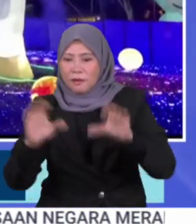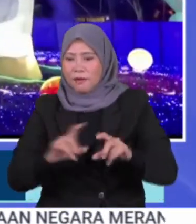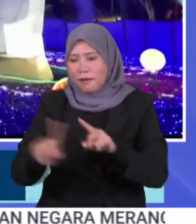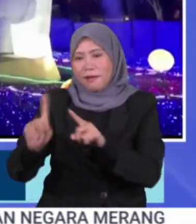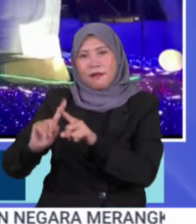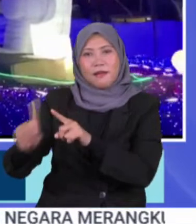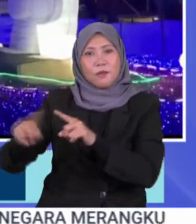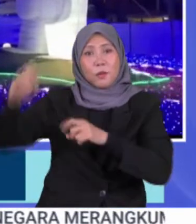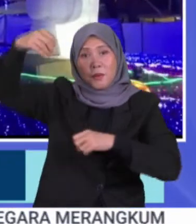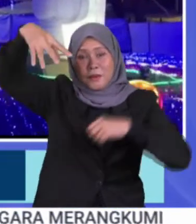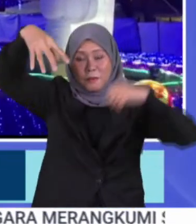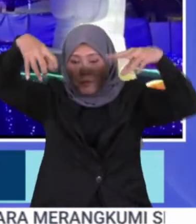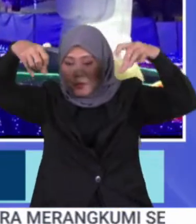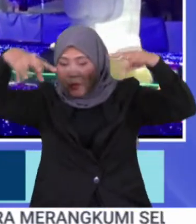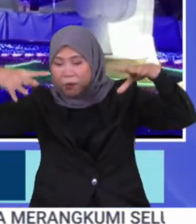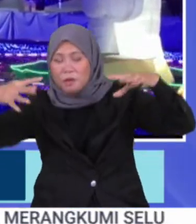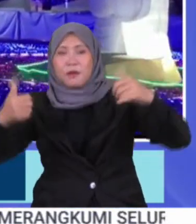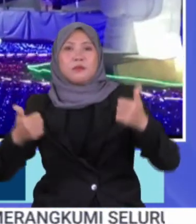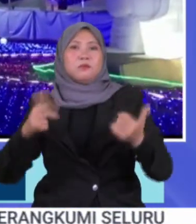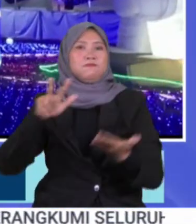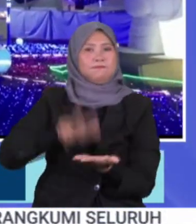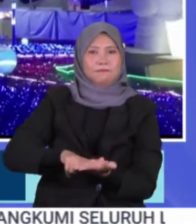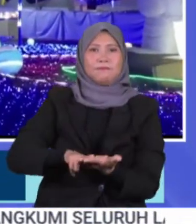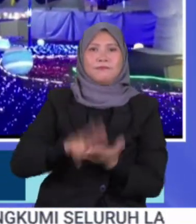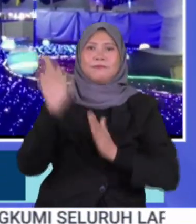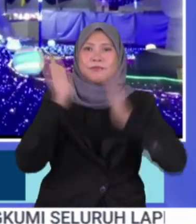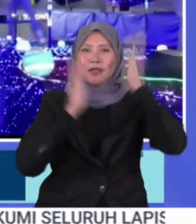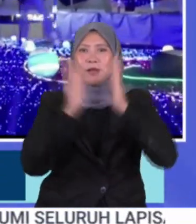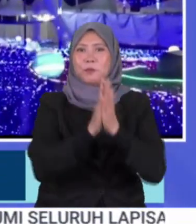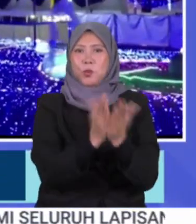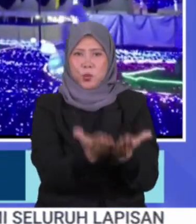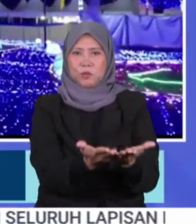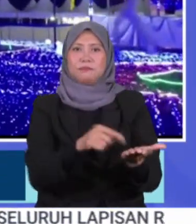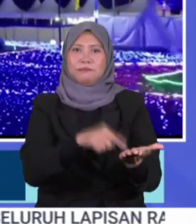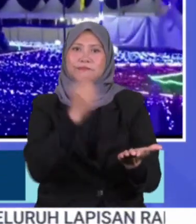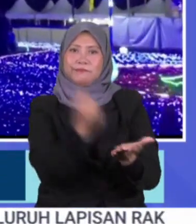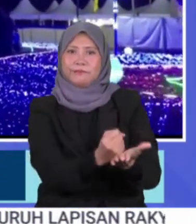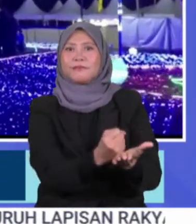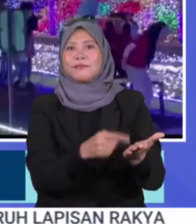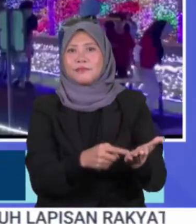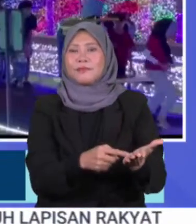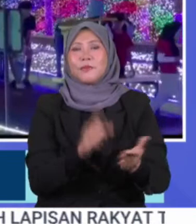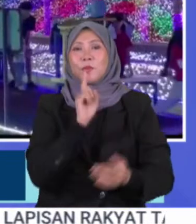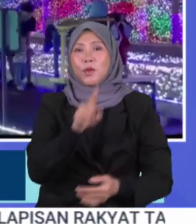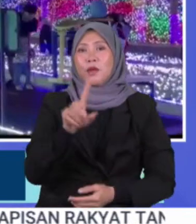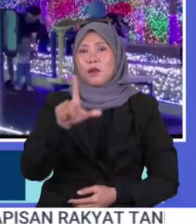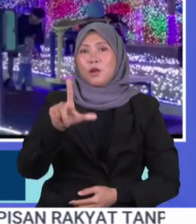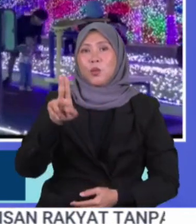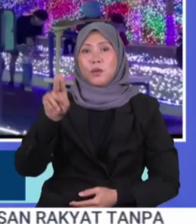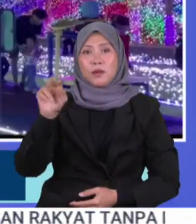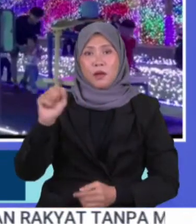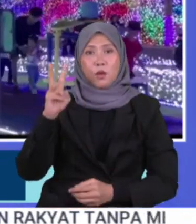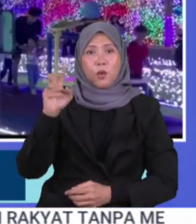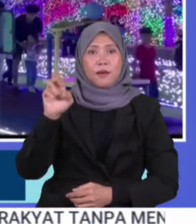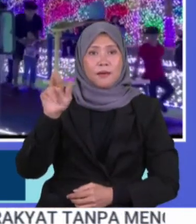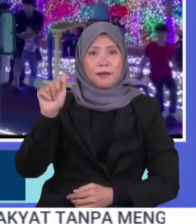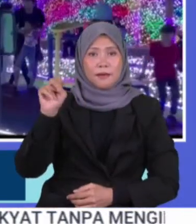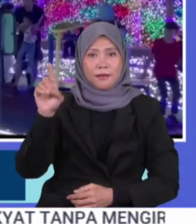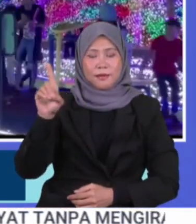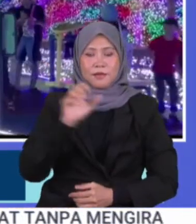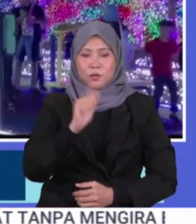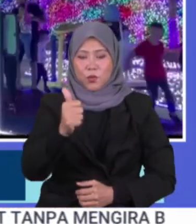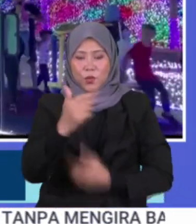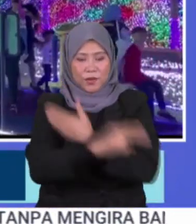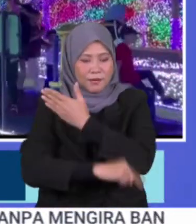pelbagai formasi lampu yang turut mendapat pengitaraan Malaysia Book of Records Luna Wonderland menjelajah 10 negeri dan